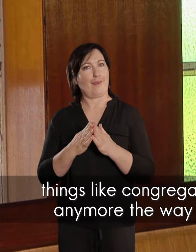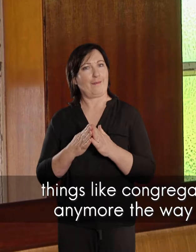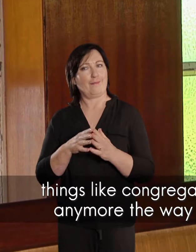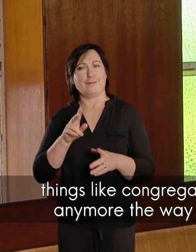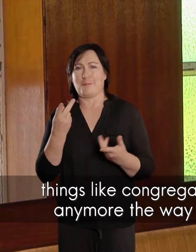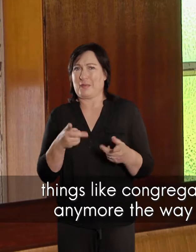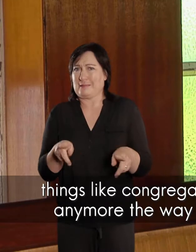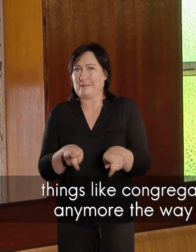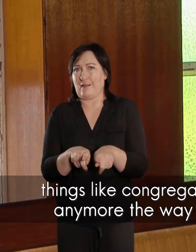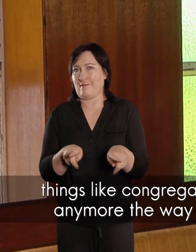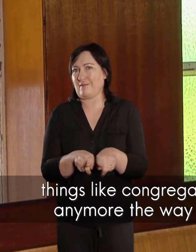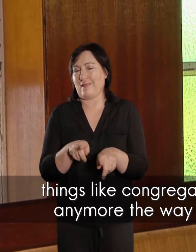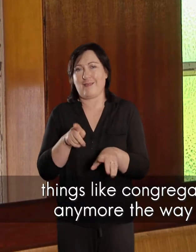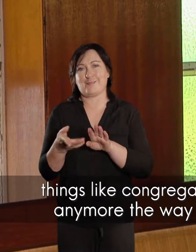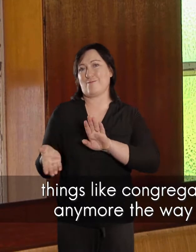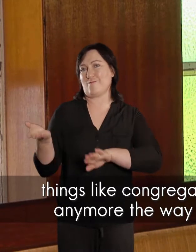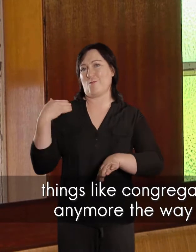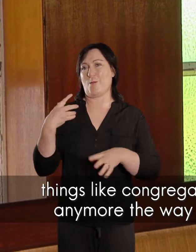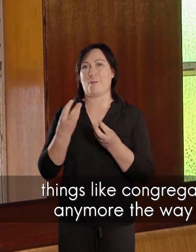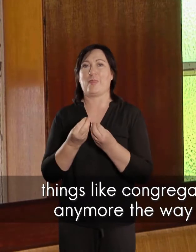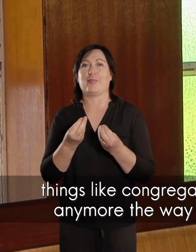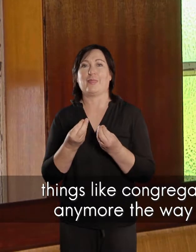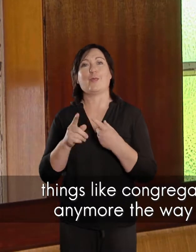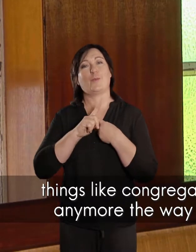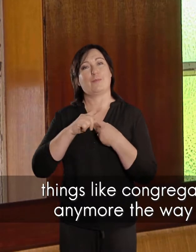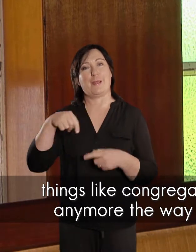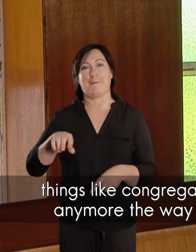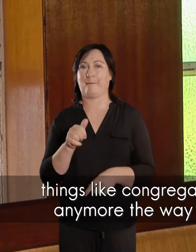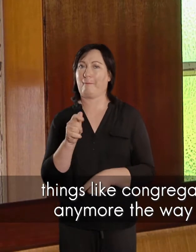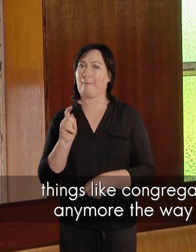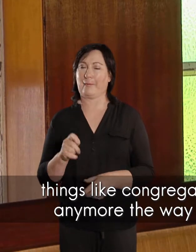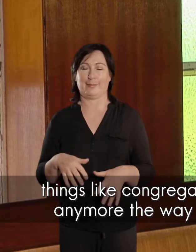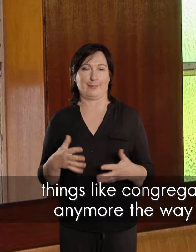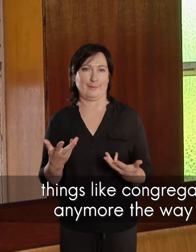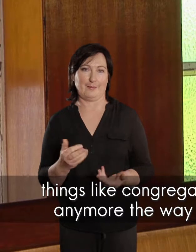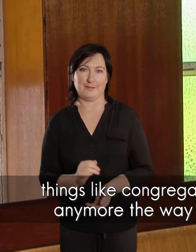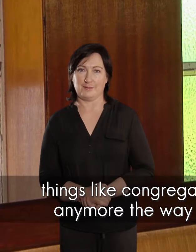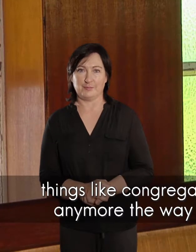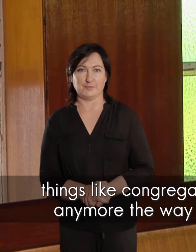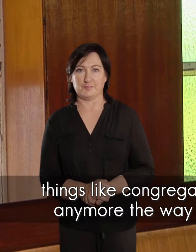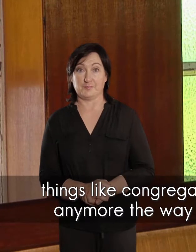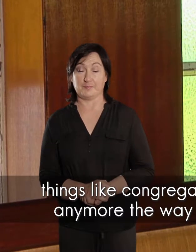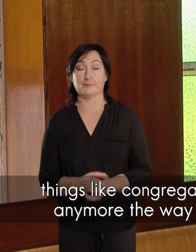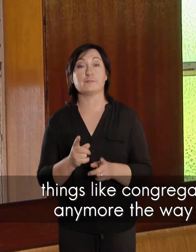het nie meer gefigureer soos wat het die leiding van Patrick Pietersen in hierdie gemeente geverg